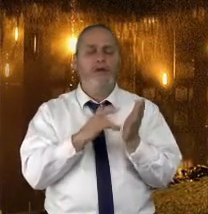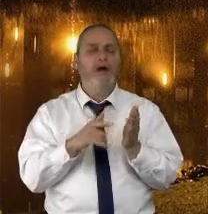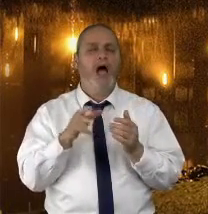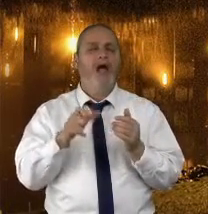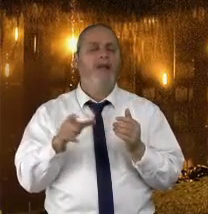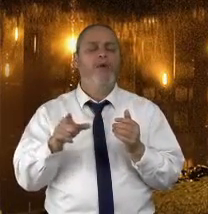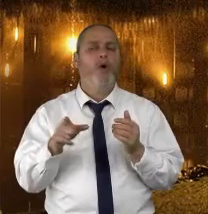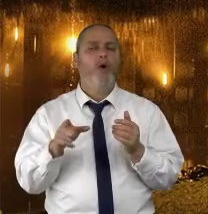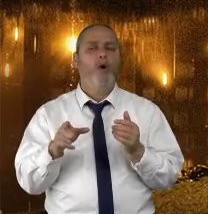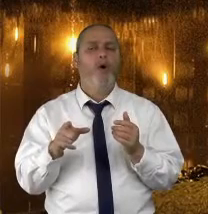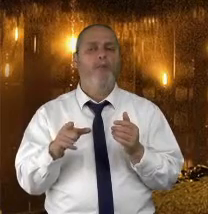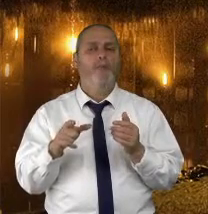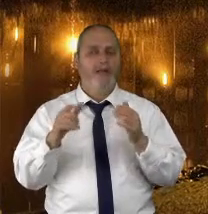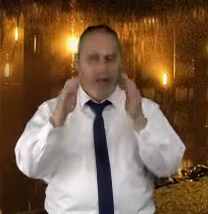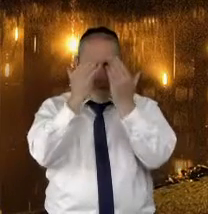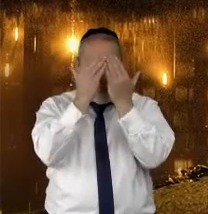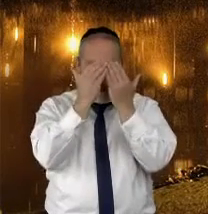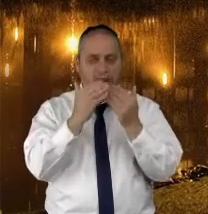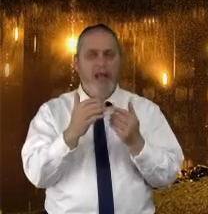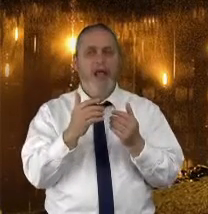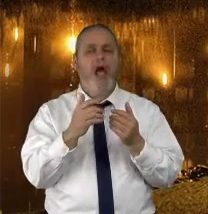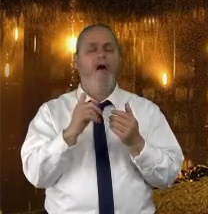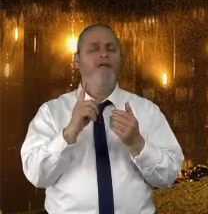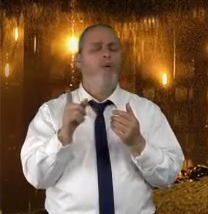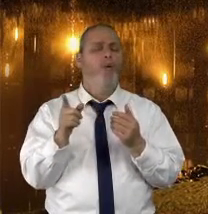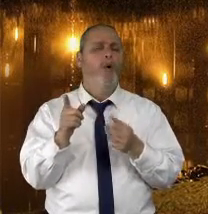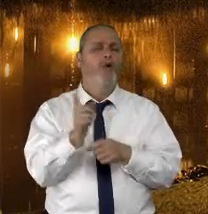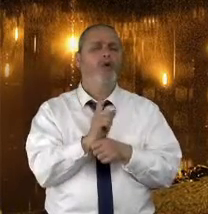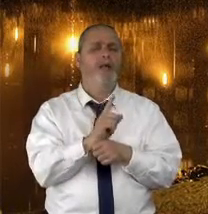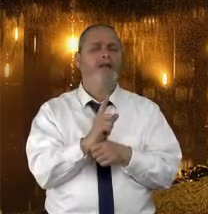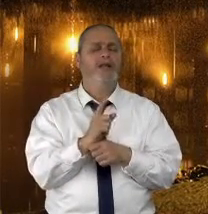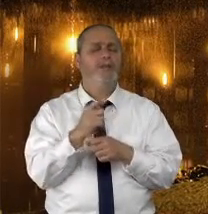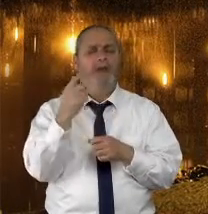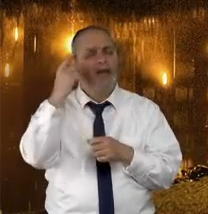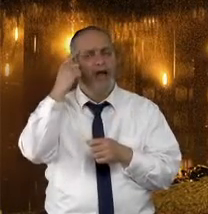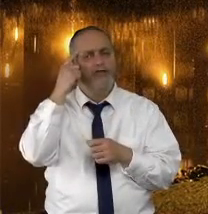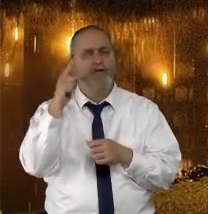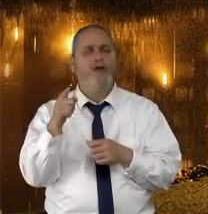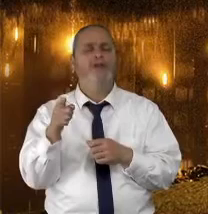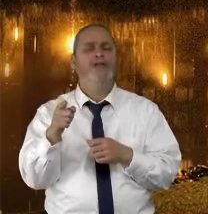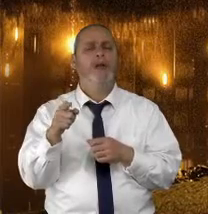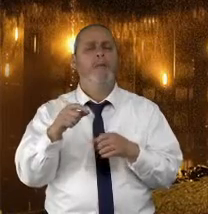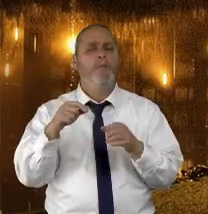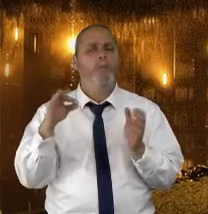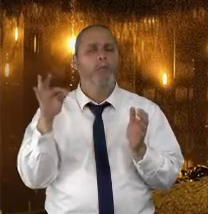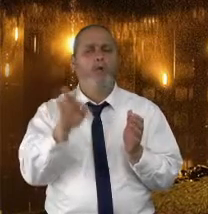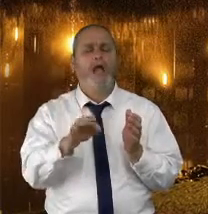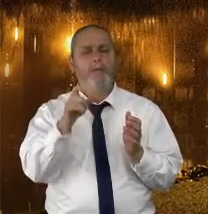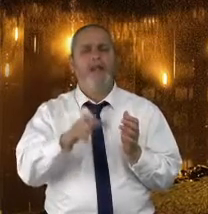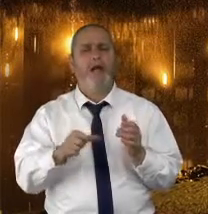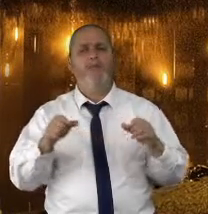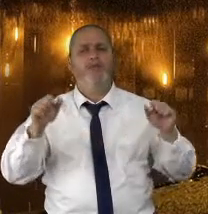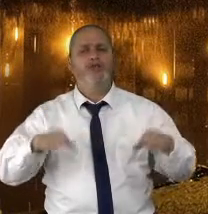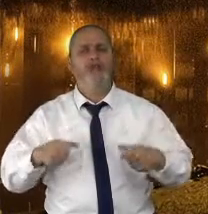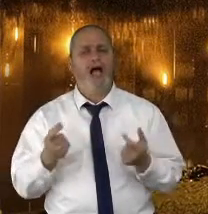גם אם האדם לא מתחבא אלא במודע עושה את זה. לא פעם זה פוגע ביכולות של האדם, ביכולת של האדם